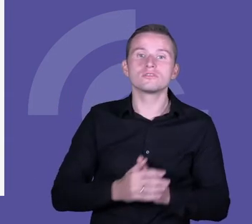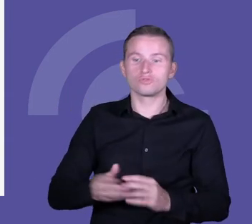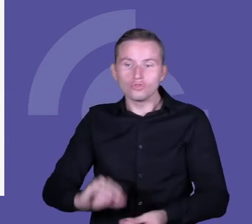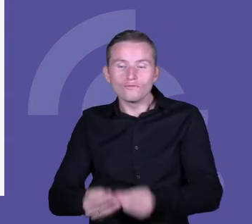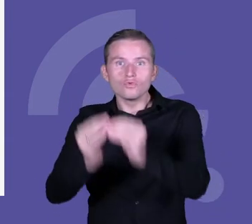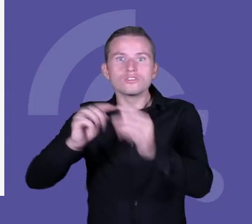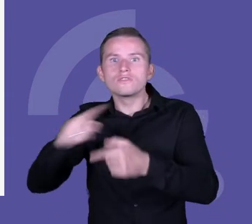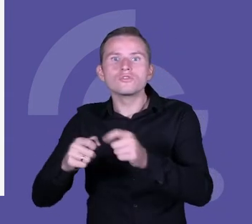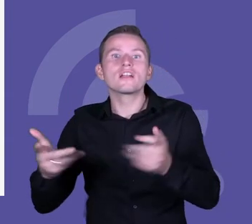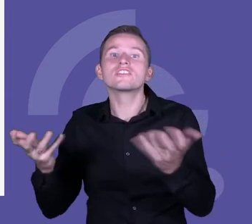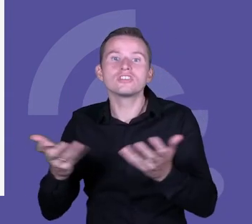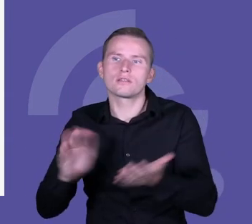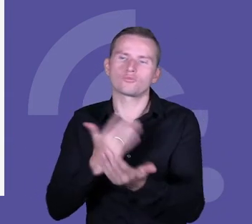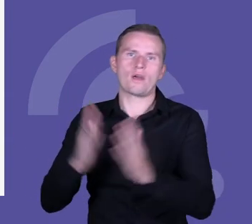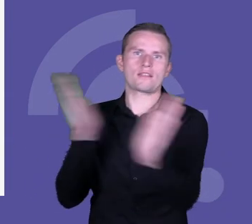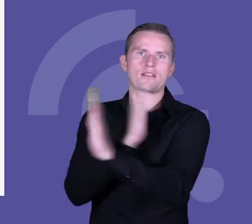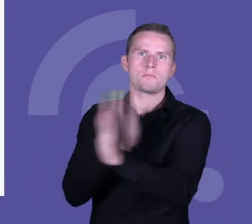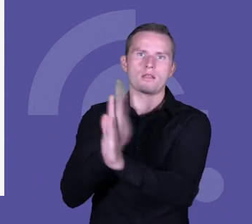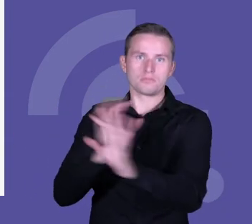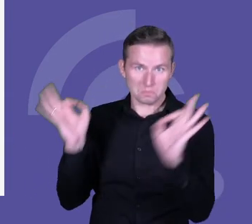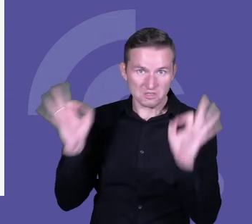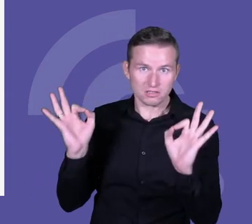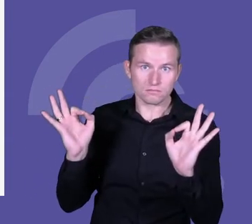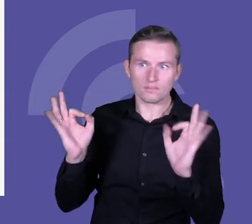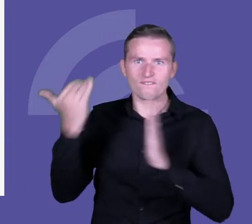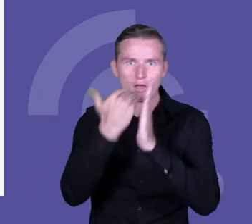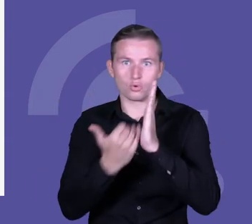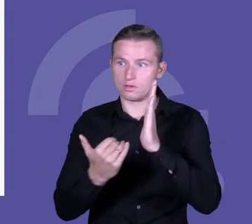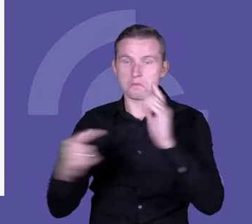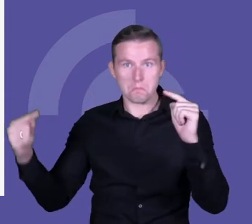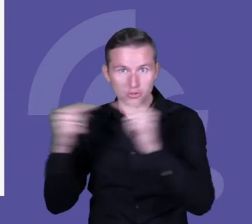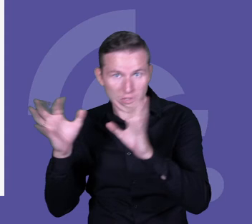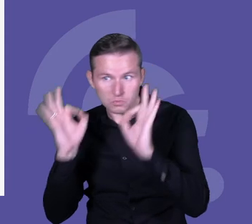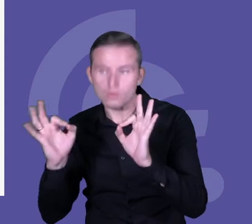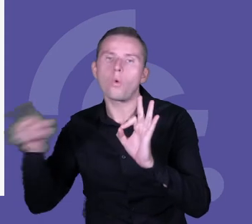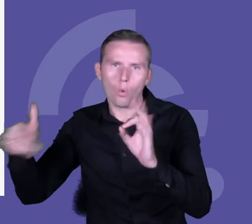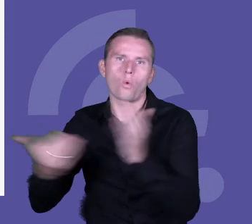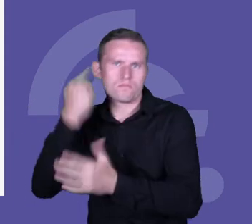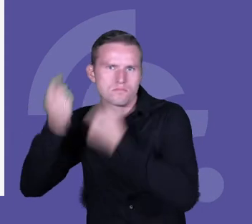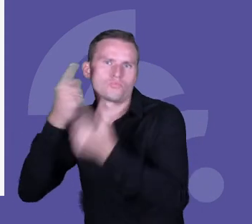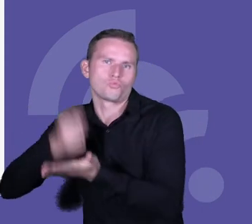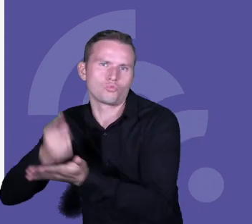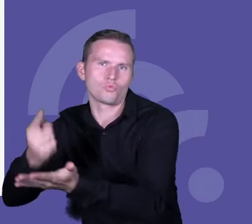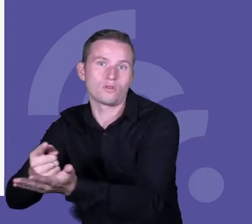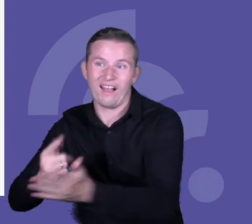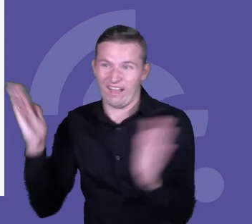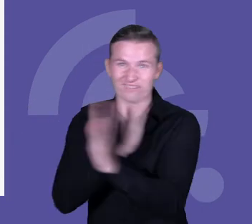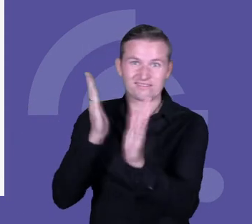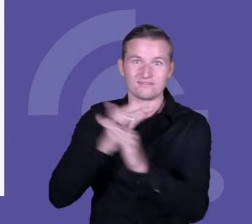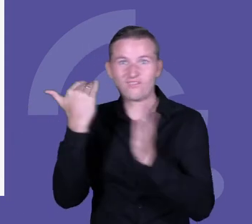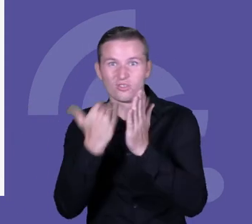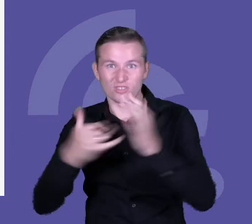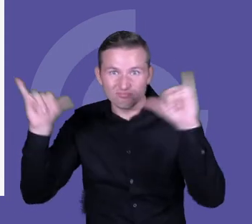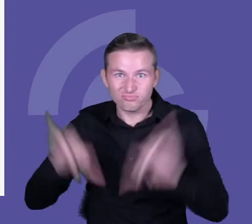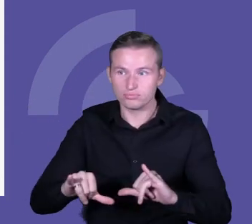w miejscach, w których jest twórczy klimat. I to jest prawda. Czyli nie można mówić o kompetencjach proinnowacyjnych, nie mówiąc o tym, co jest tutaj, czyli nie